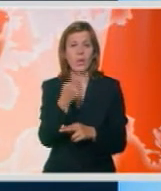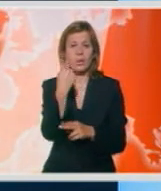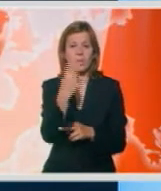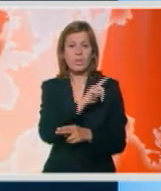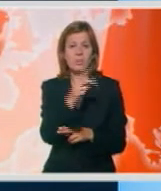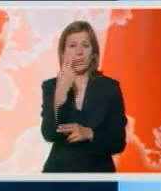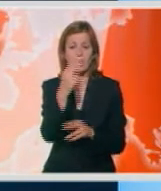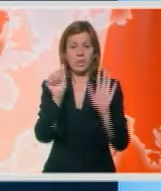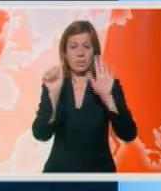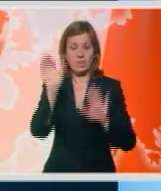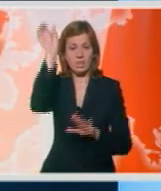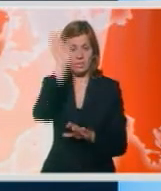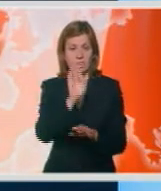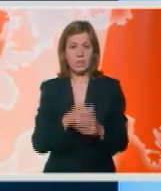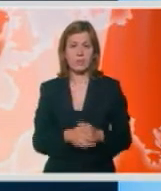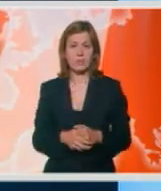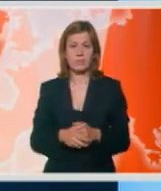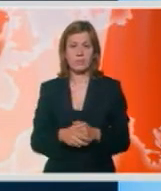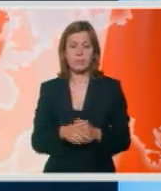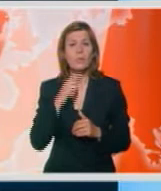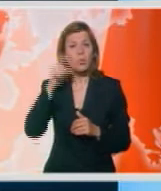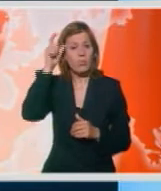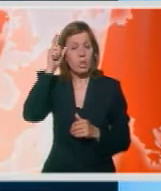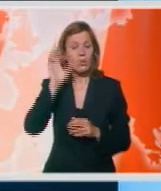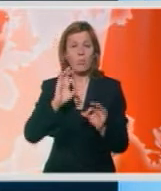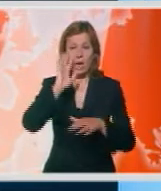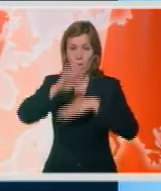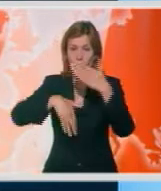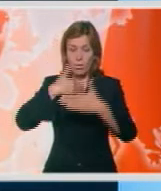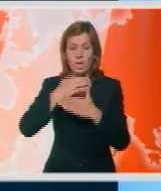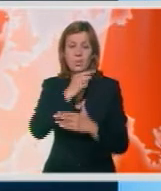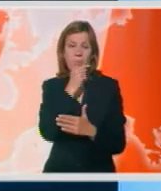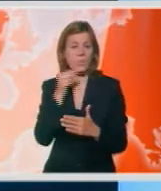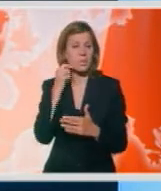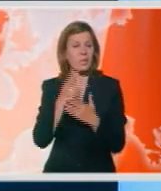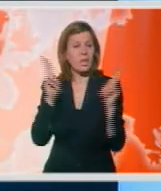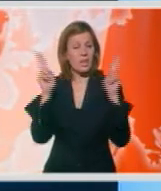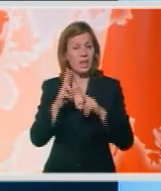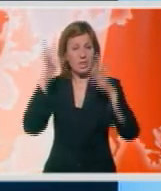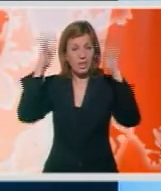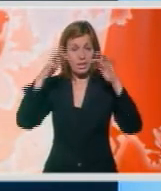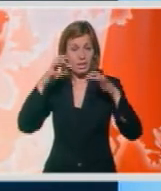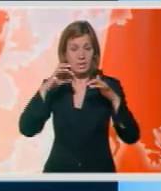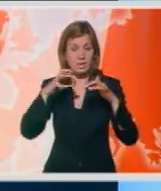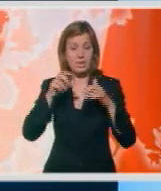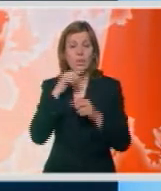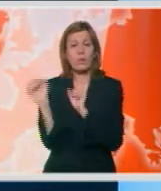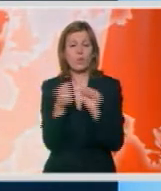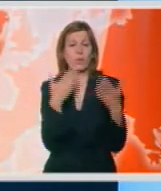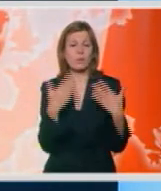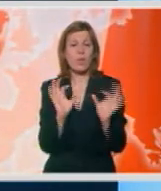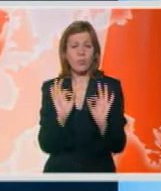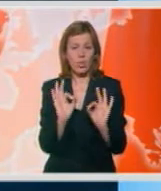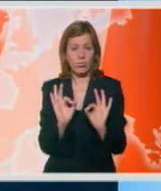20 do 26 stepeni. U Beogradu, umereno oblično, posle podne sa kratkotrenim pljuskovima. Dubać je slab da